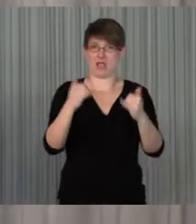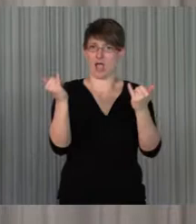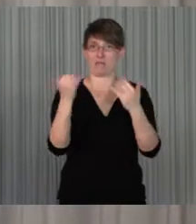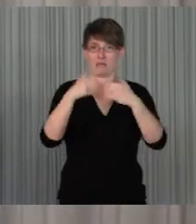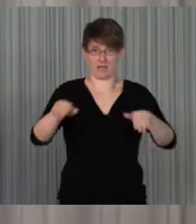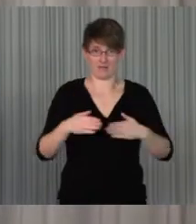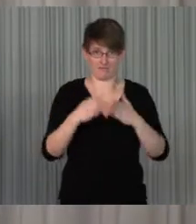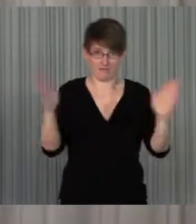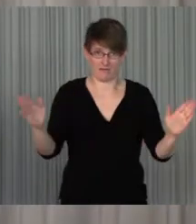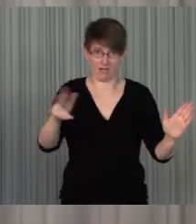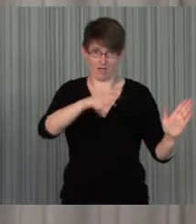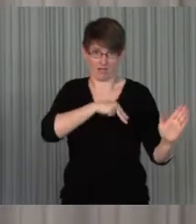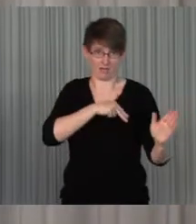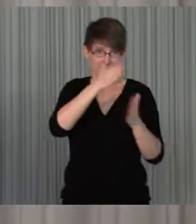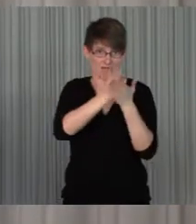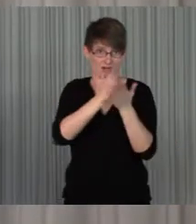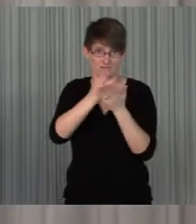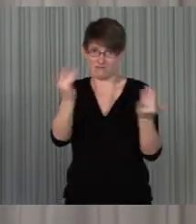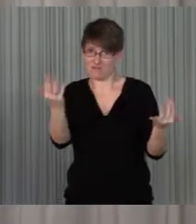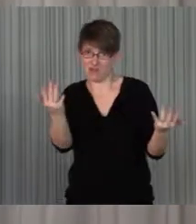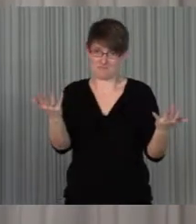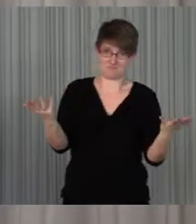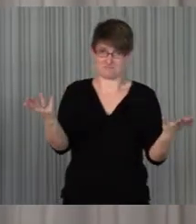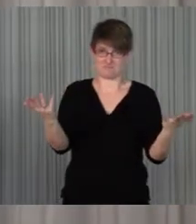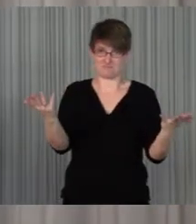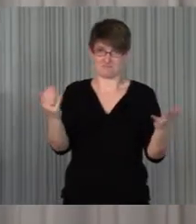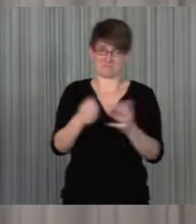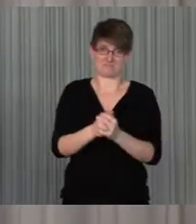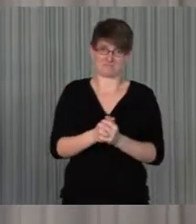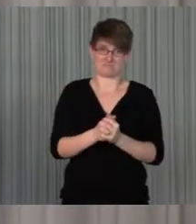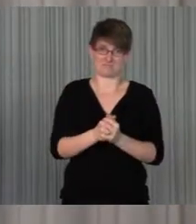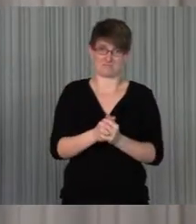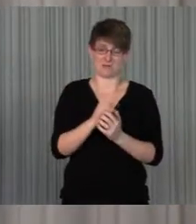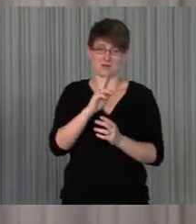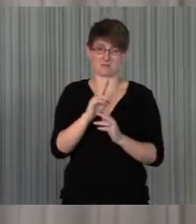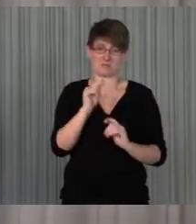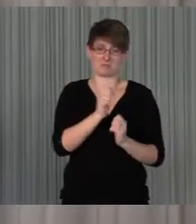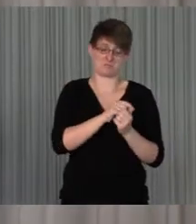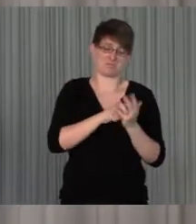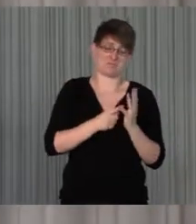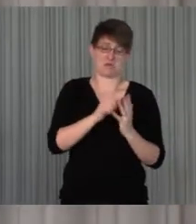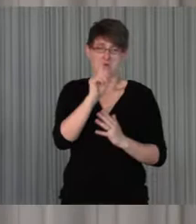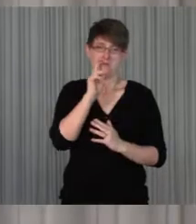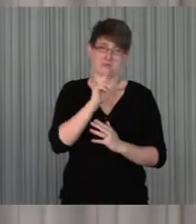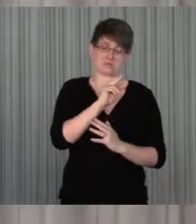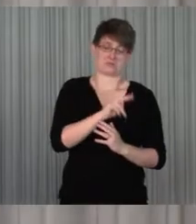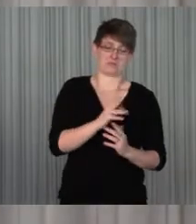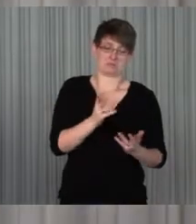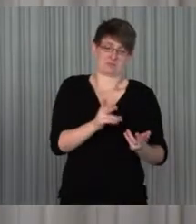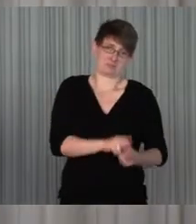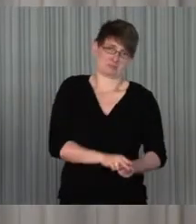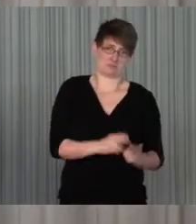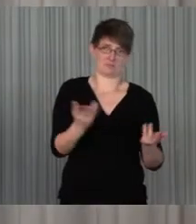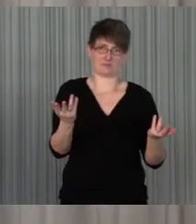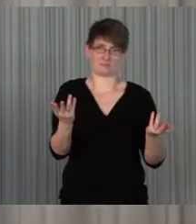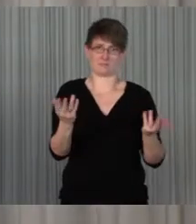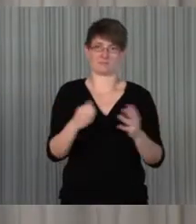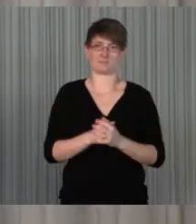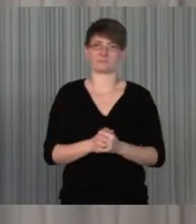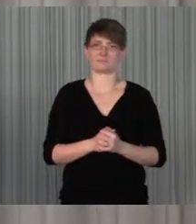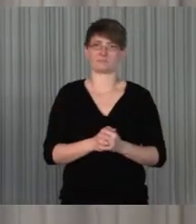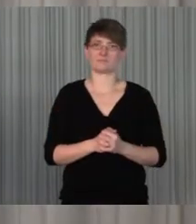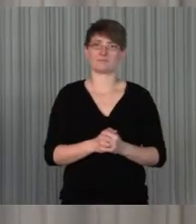der barrierefreien Seiten, wirklich volle barrierefreien Seiten, tatsächlich überschaubar. Herr Rundsum weiß ja, dass das kann sich vielleicht auch